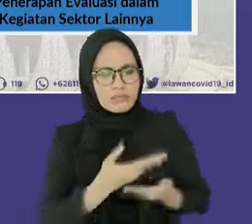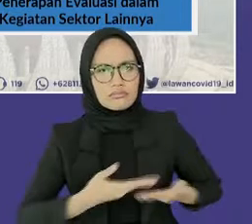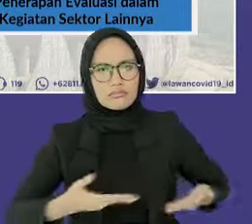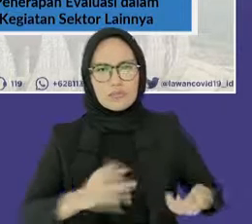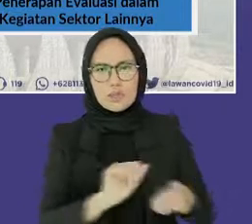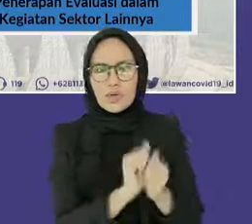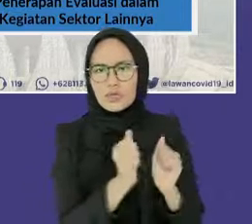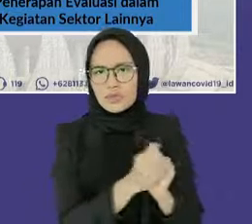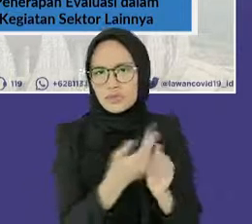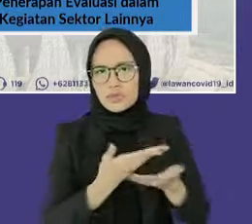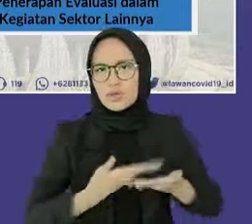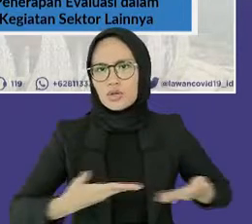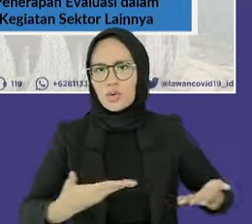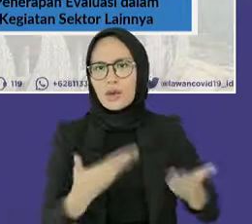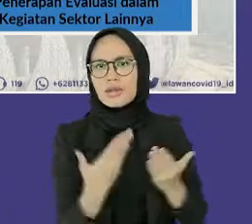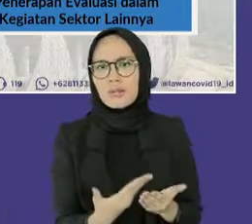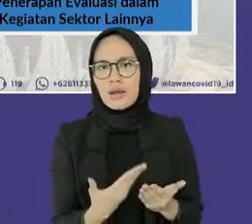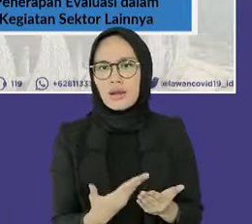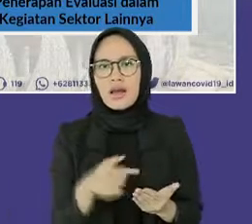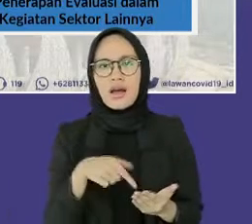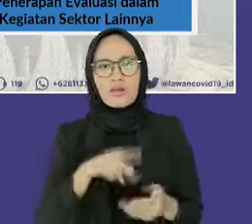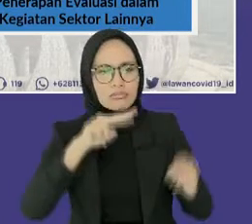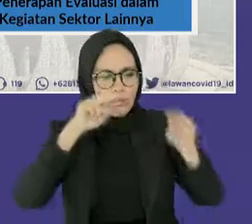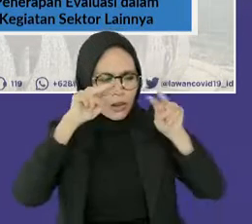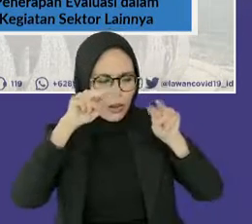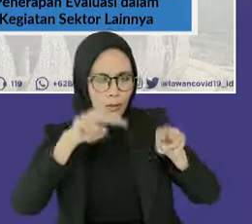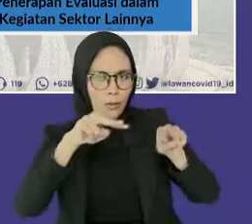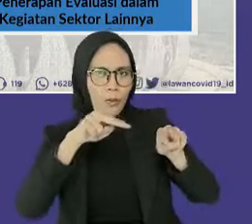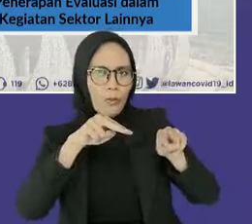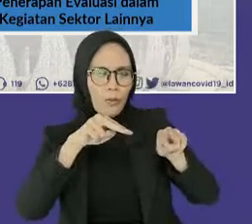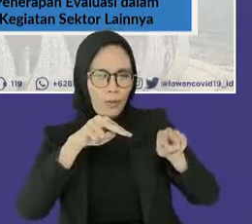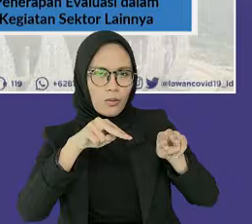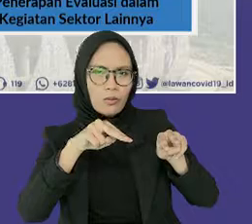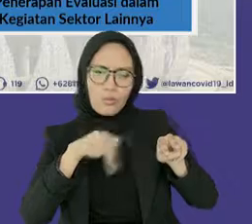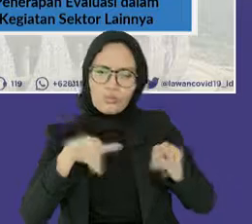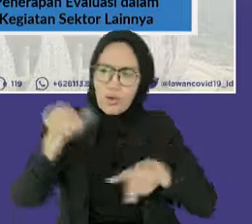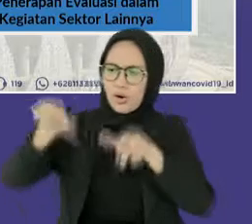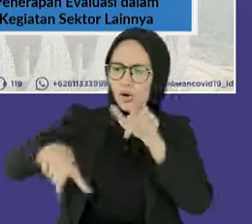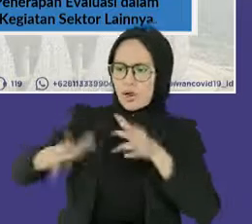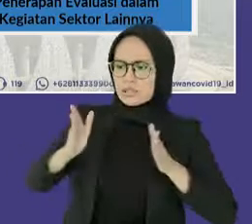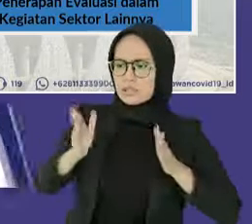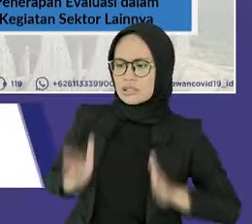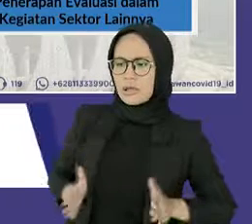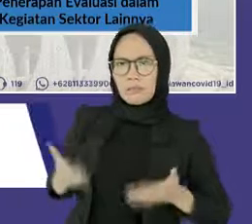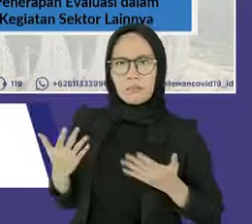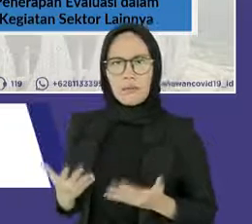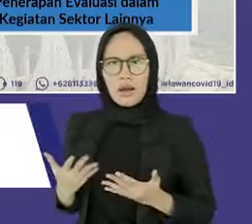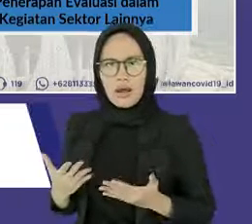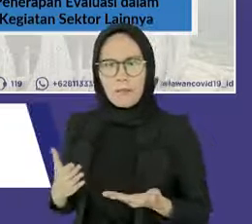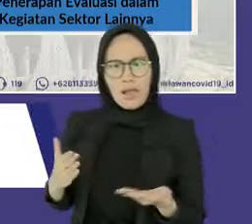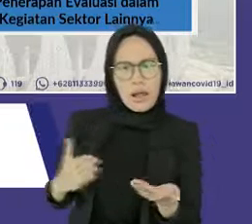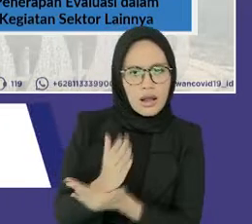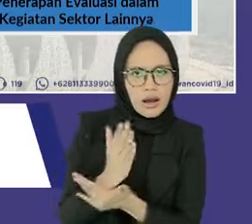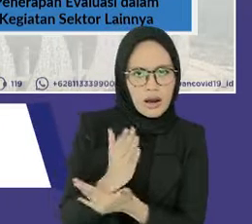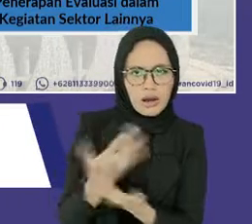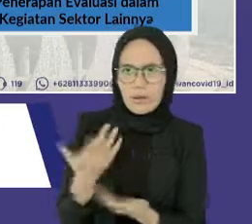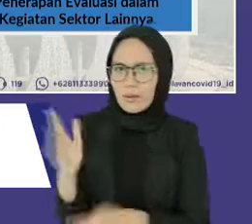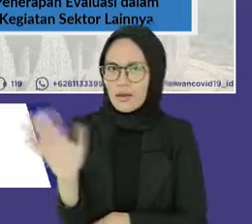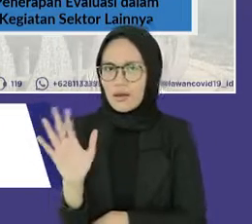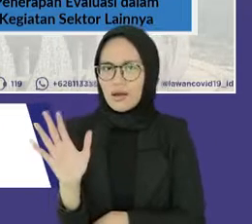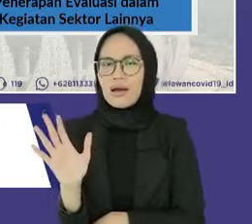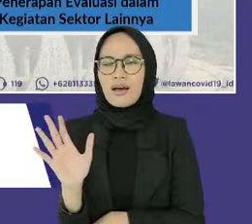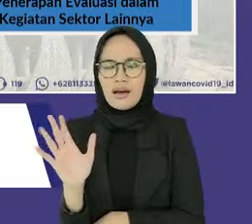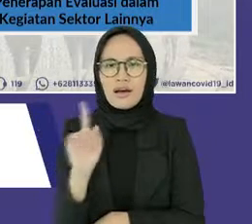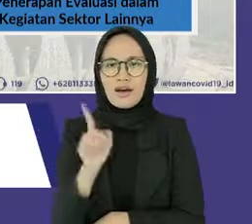input berarti khususnya upaya pengawasan dan pendisiplinan perilaku peserta saat acara berlangsung. Kemudian,